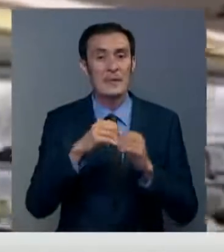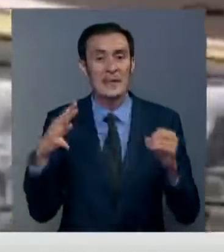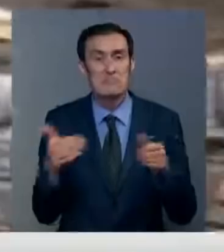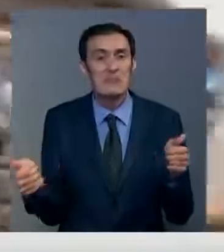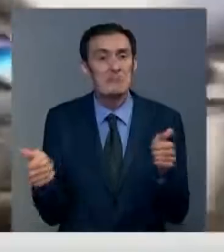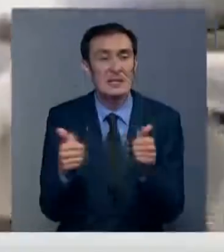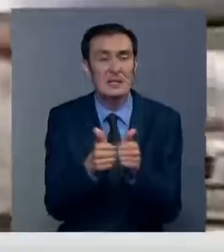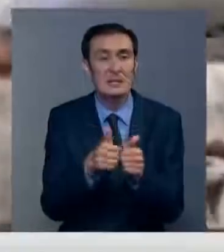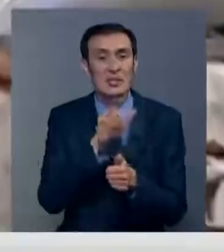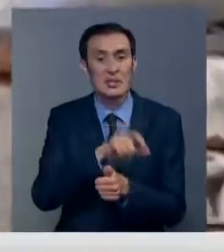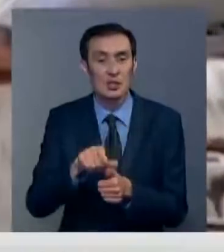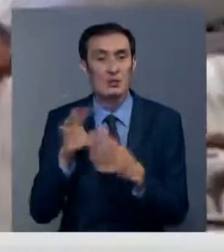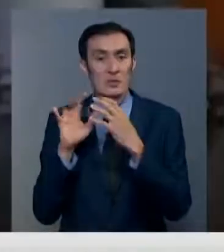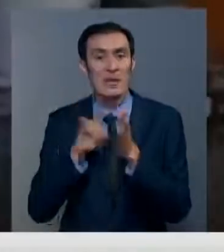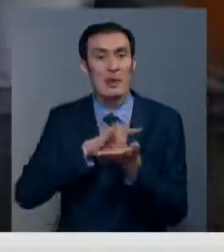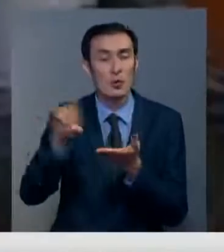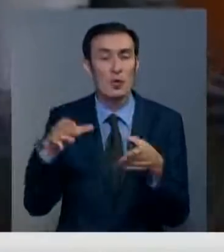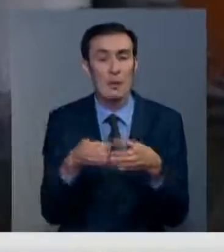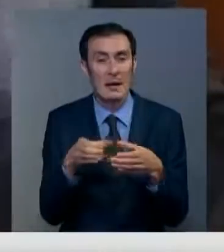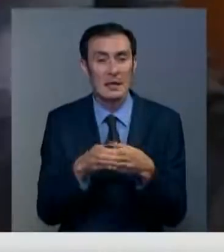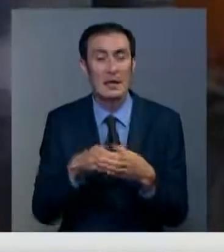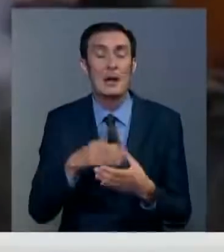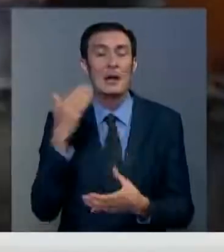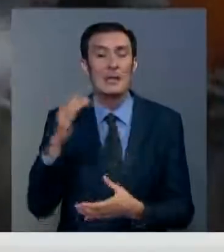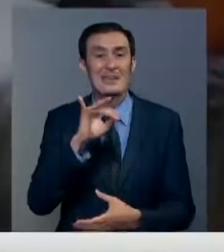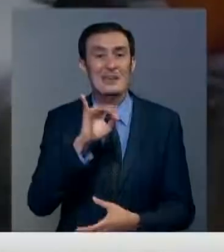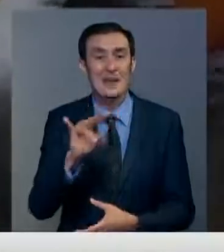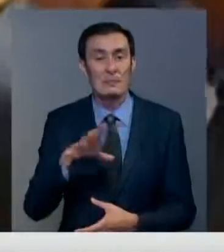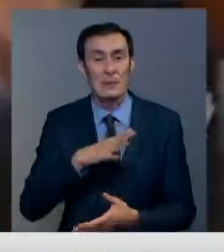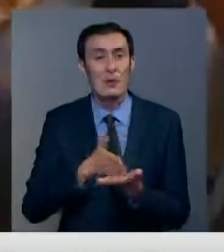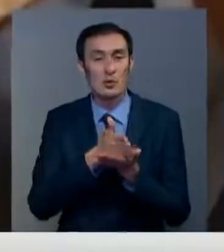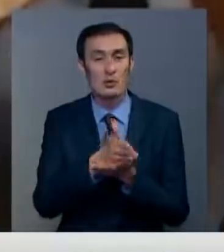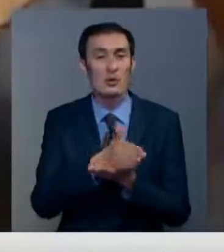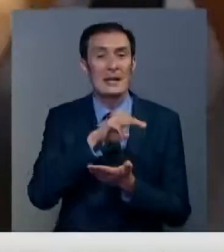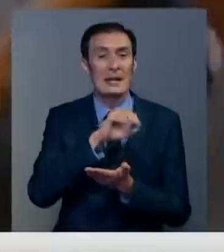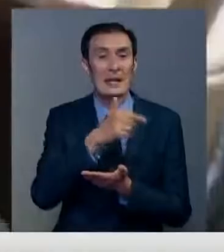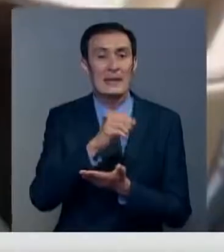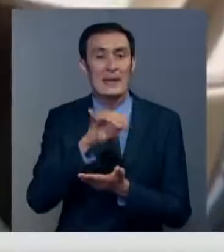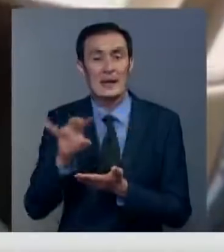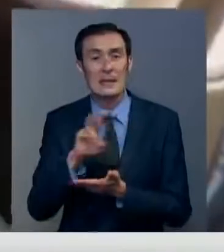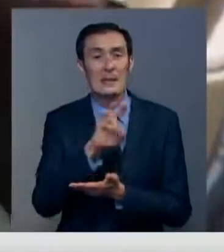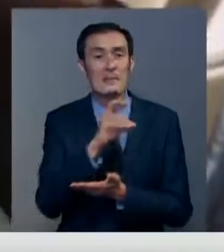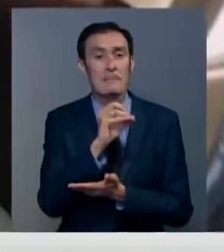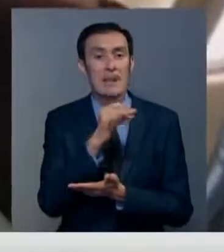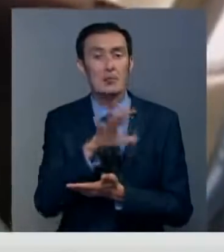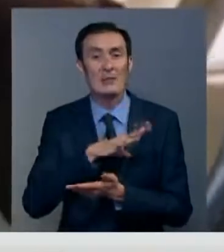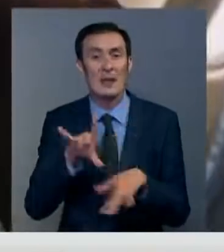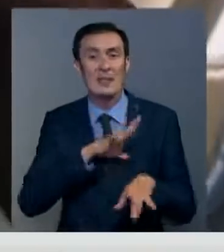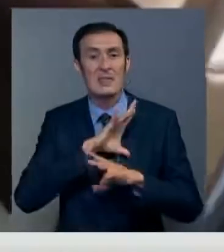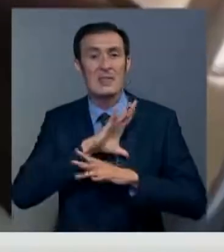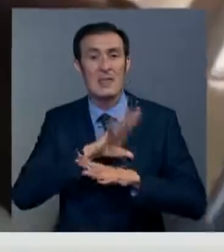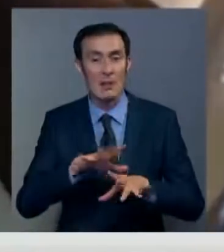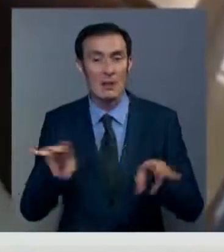приблизились к пассажирскому самолету авиакомпании «Махан-Эйр», следовавшему по маршруту Тегеран-Беерут. Чтобы не столкнуться с истребителями,